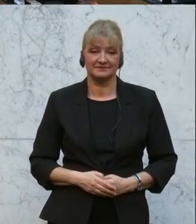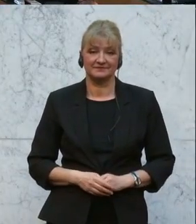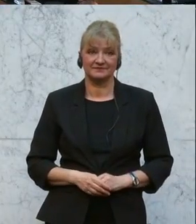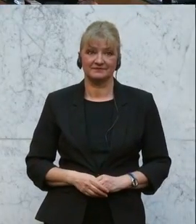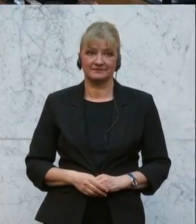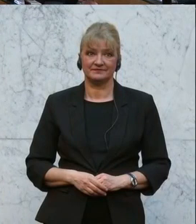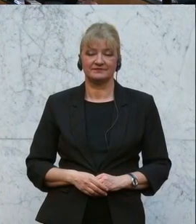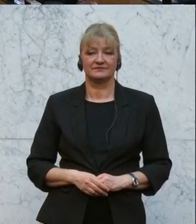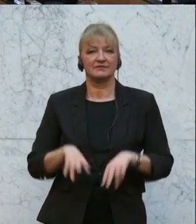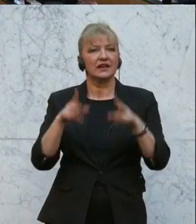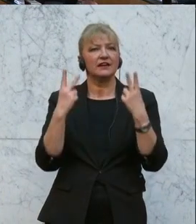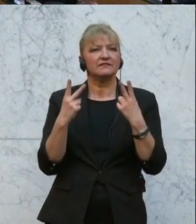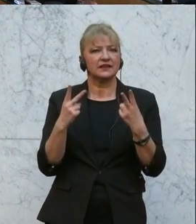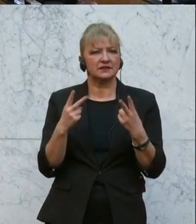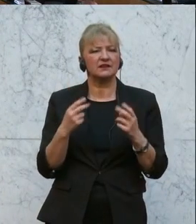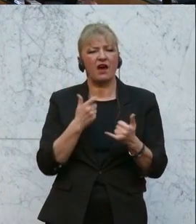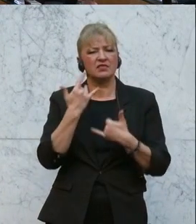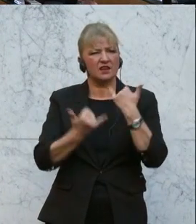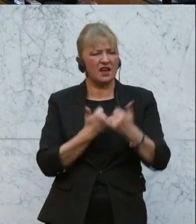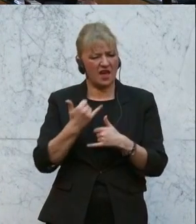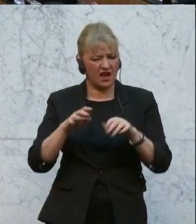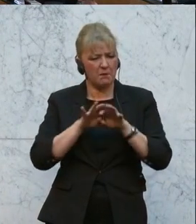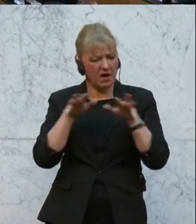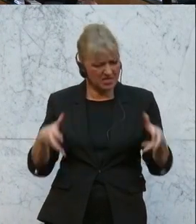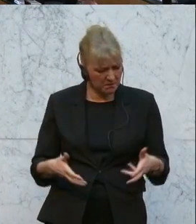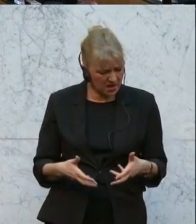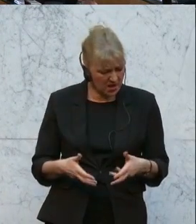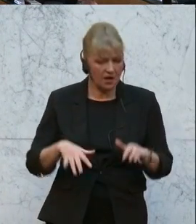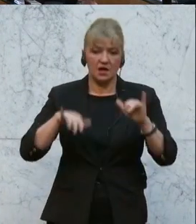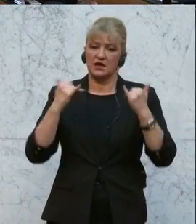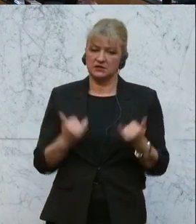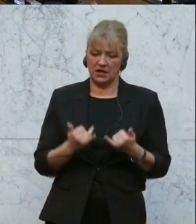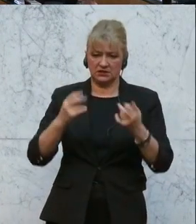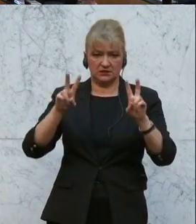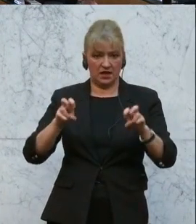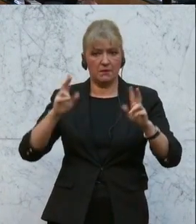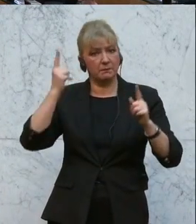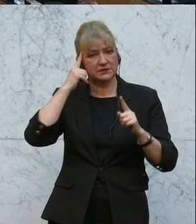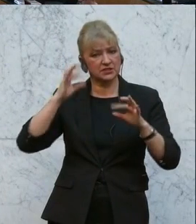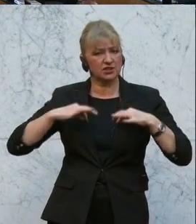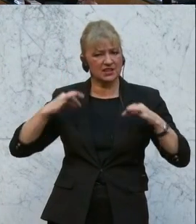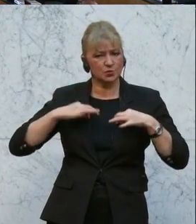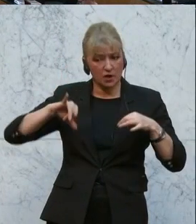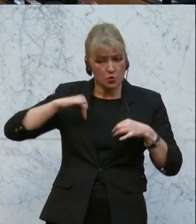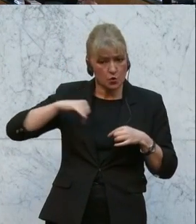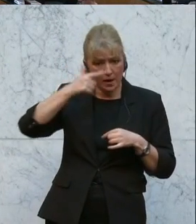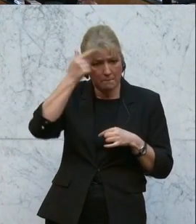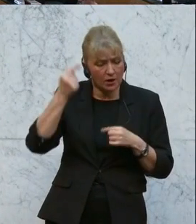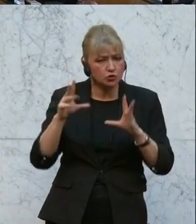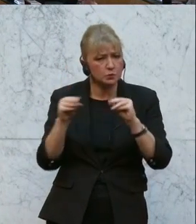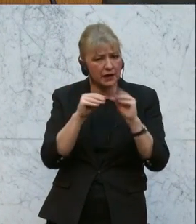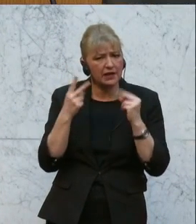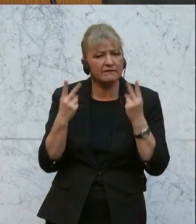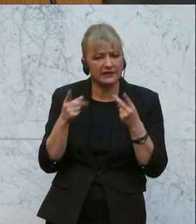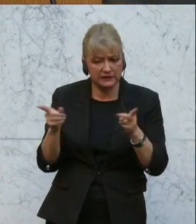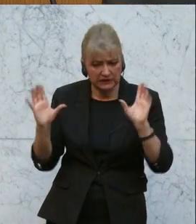Es ist wichtig, dass wir nach mehreren Jahren Pandemie über das Thema psychische Gesundheit, insbesondere von jungen Menschen, sprechen. Es in den Fokus